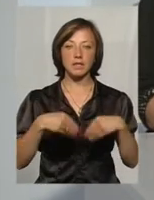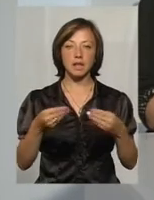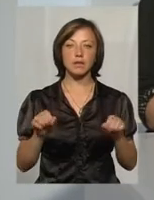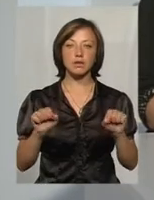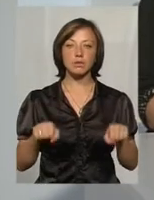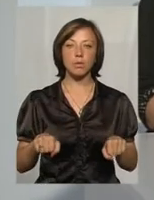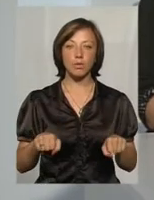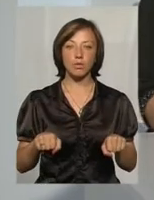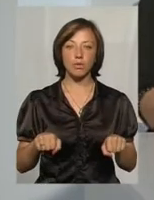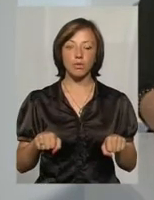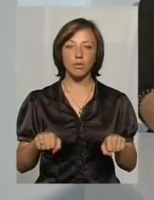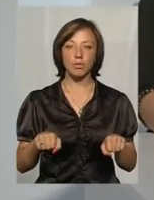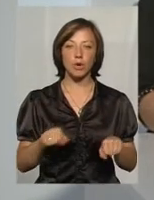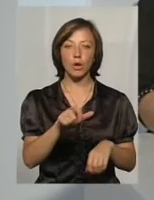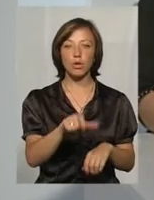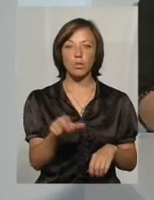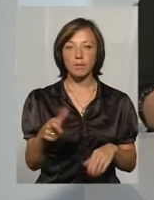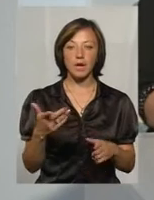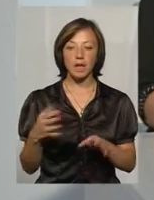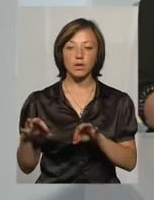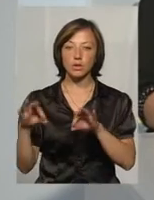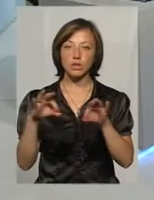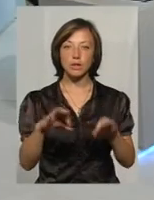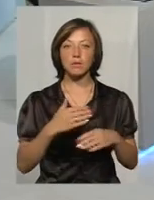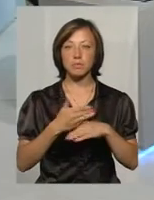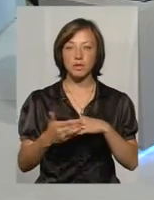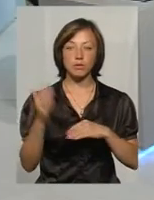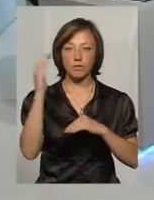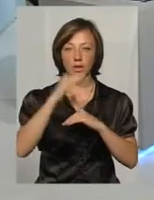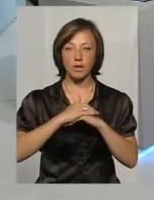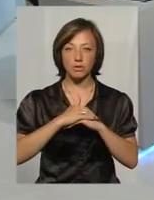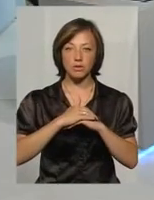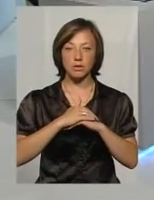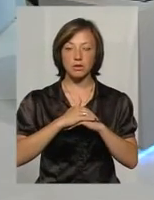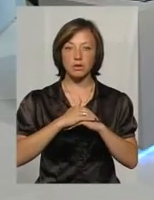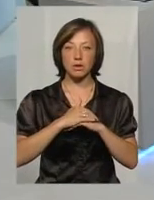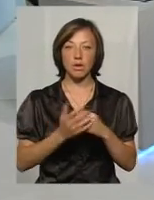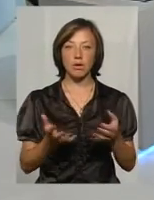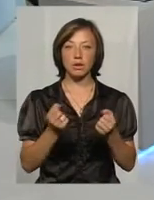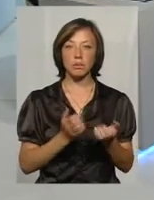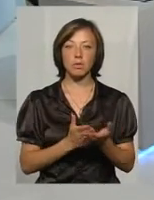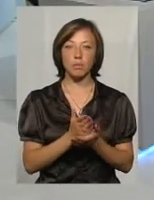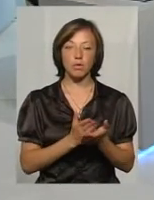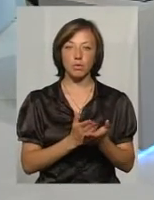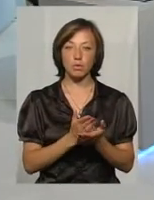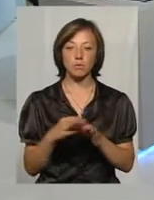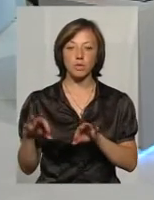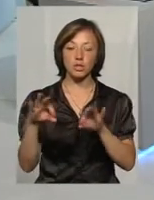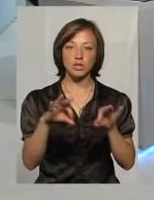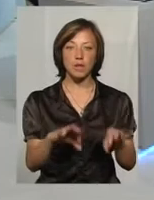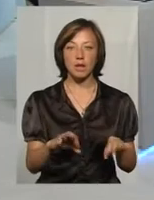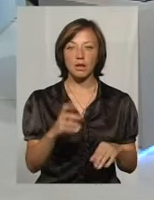тим людям, які доїжджають пізно ввечері, приймати послугу, приїжджати на